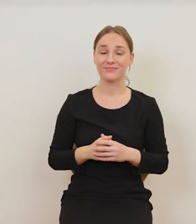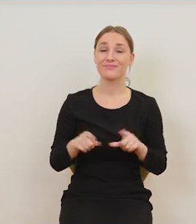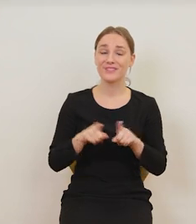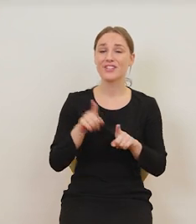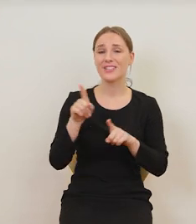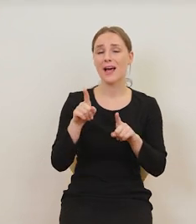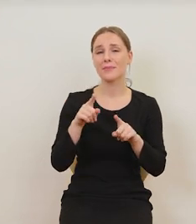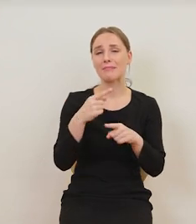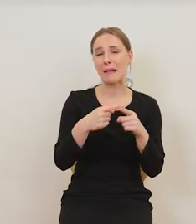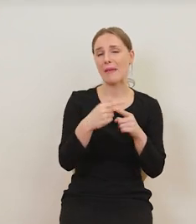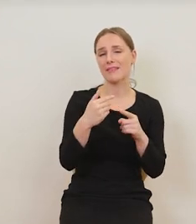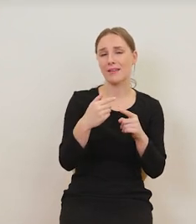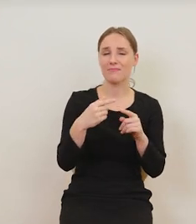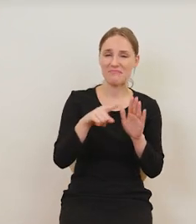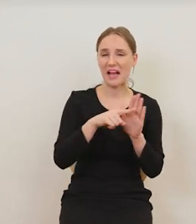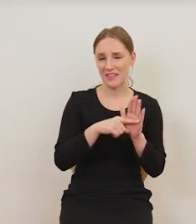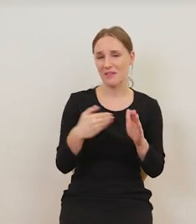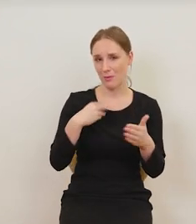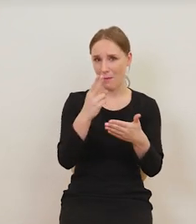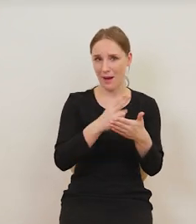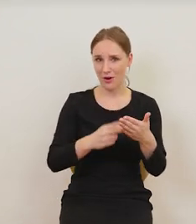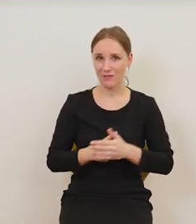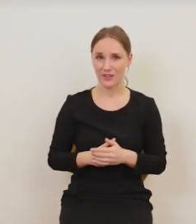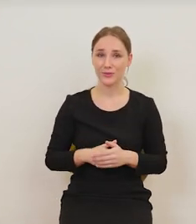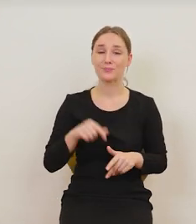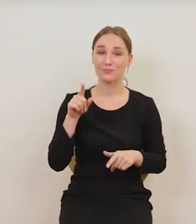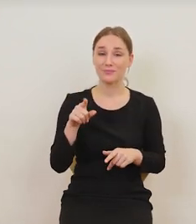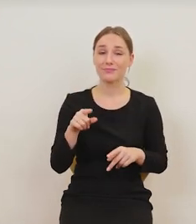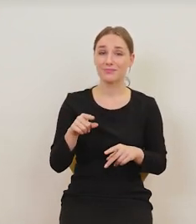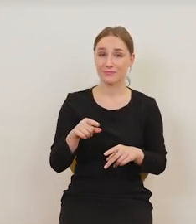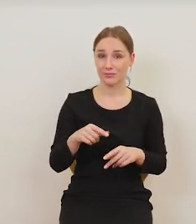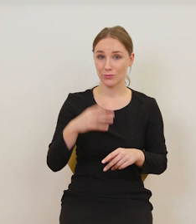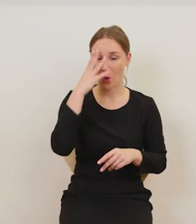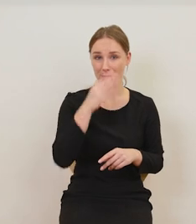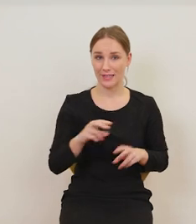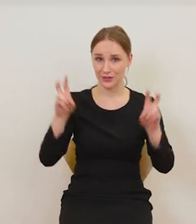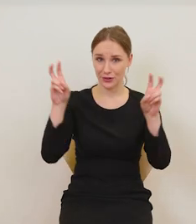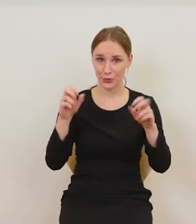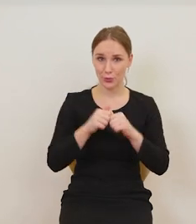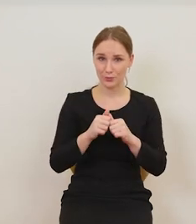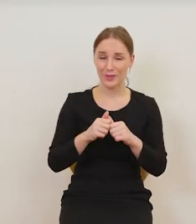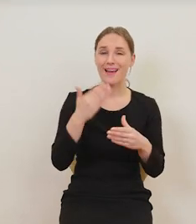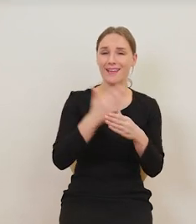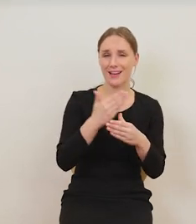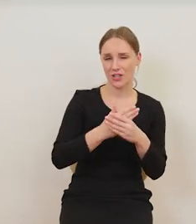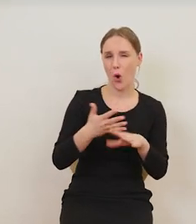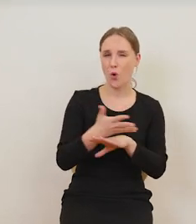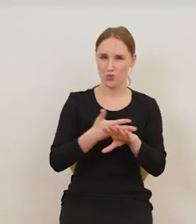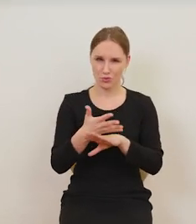strony życia. Tutaj namalował obraz zatytułowany Karciani oszuści w